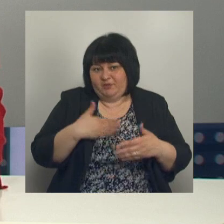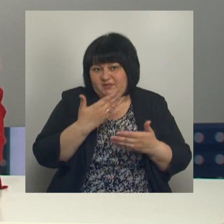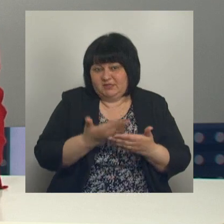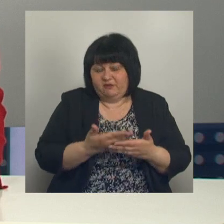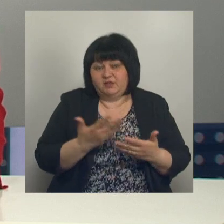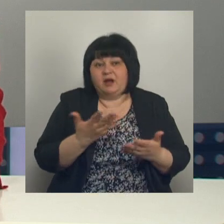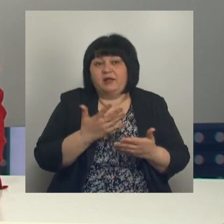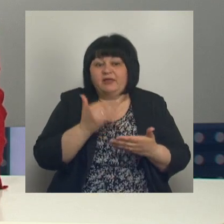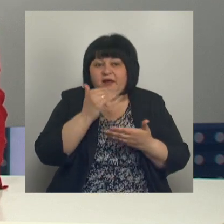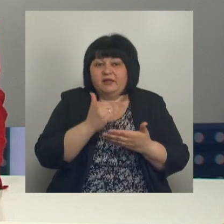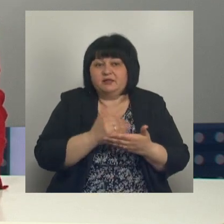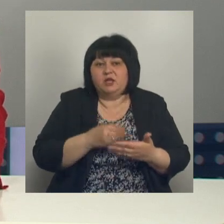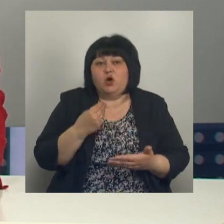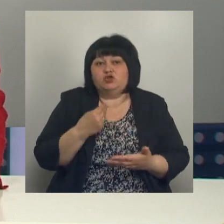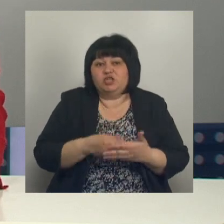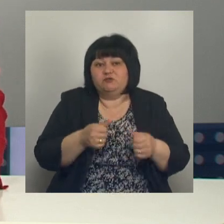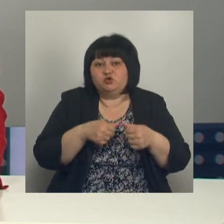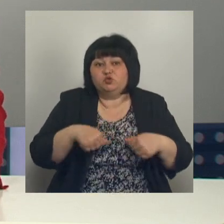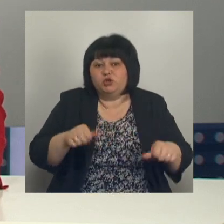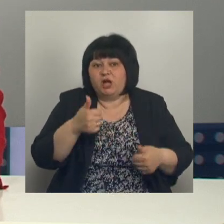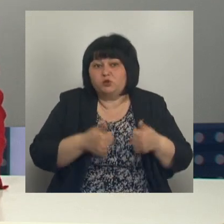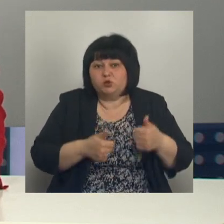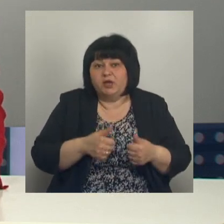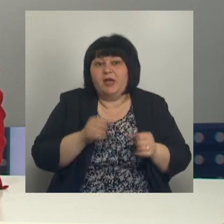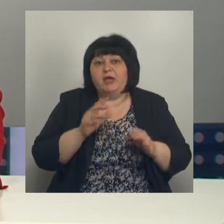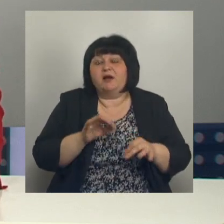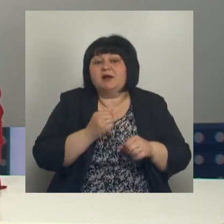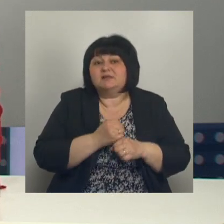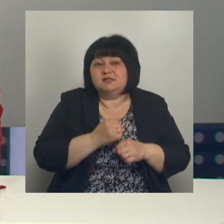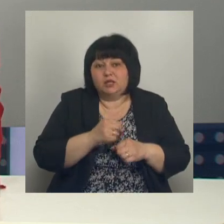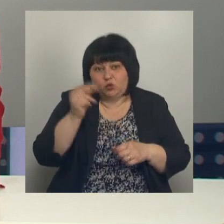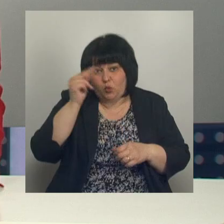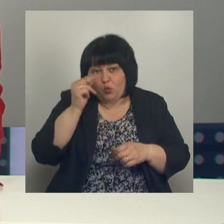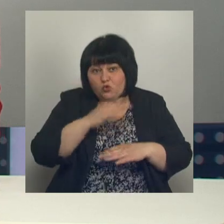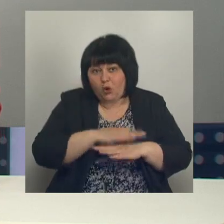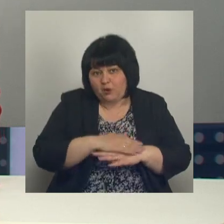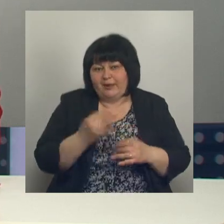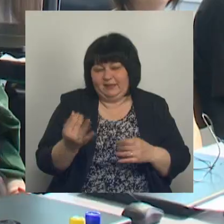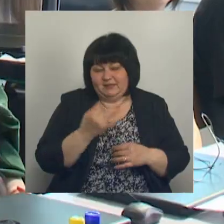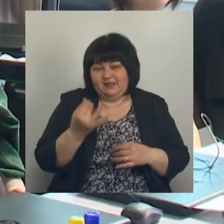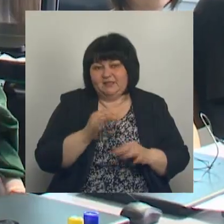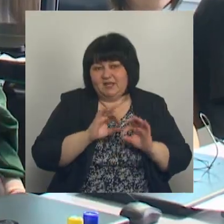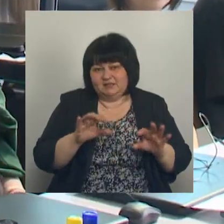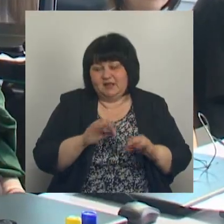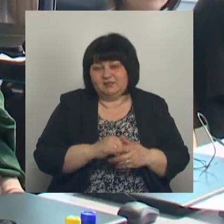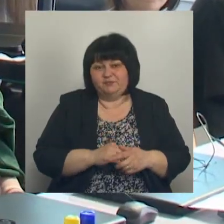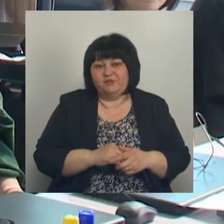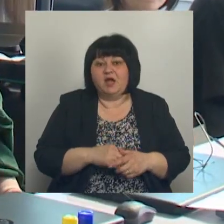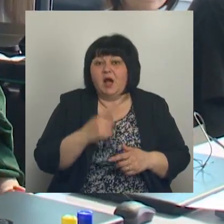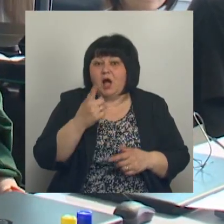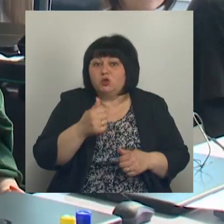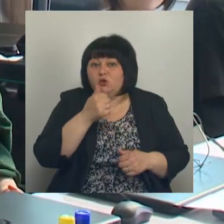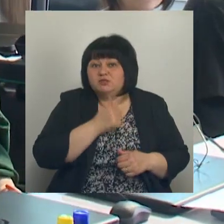критериям жюри оценивает конкурсантов и как сделать урок интересным, знает Кирилл Мусаев. Одно из испытаний